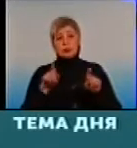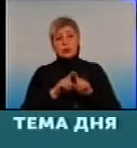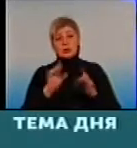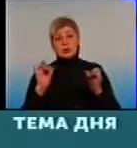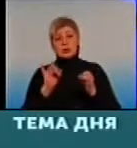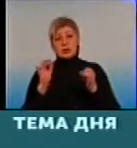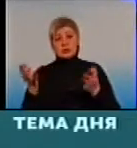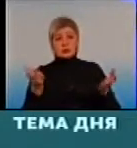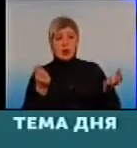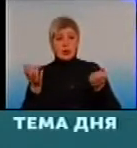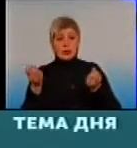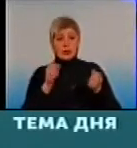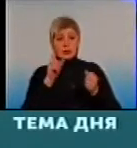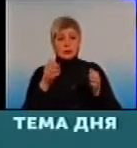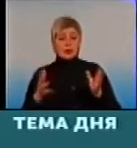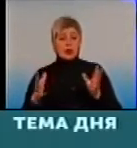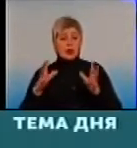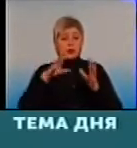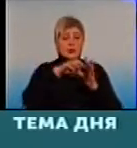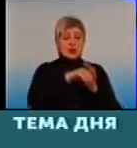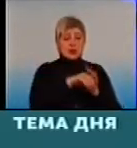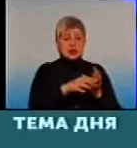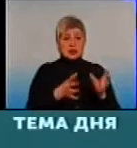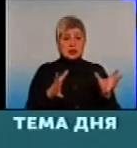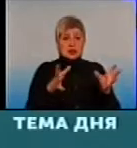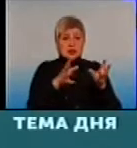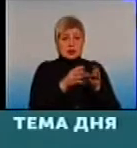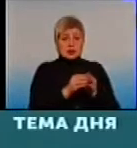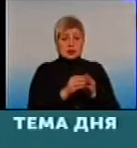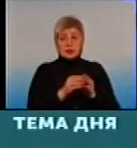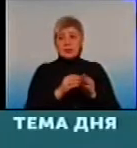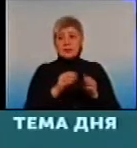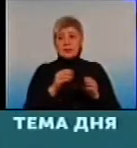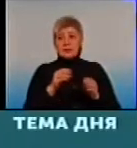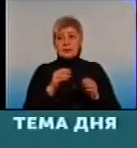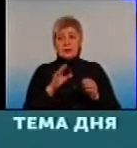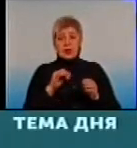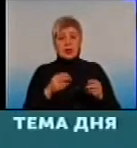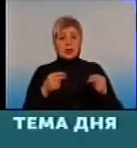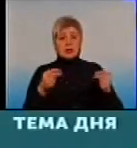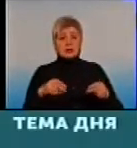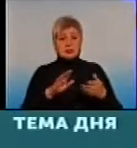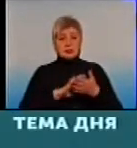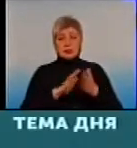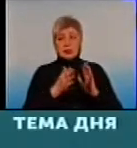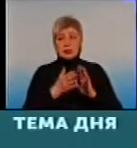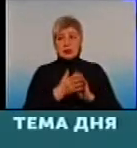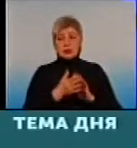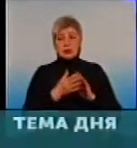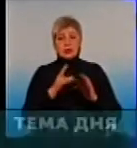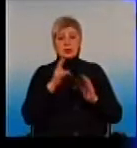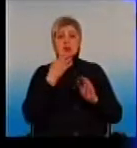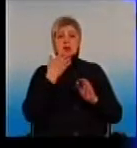Набрати пасіння? Звісно, присоединиться к ЕХЕЛС і заключити договор з національною службою здоров'я.